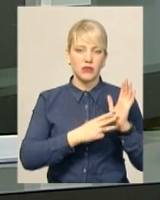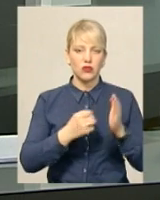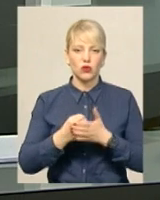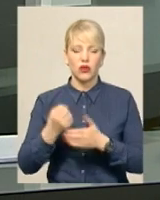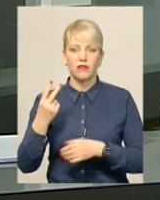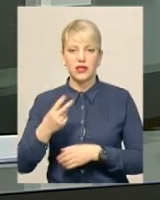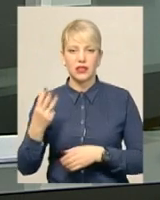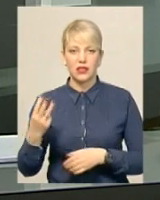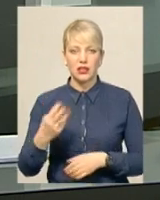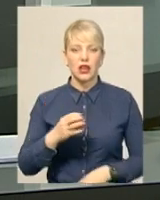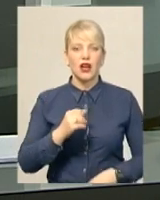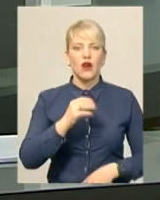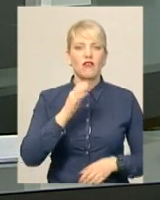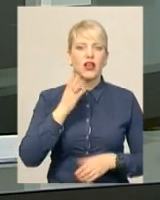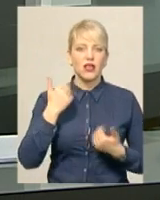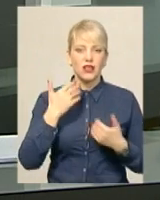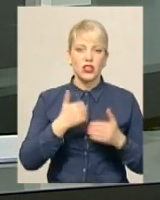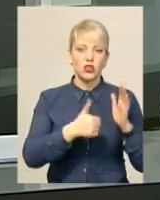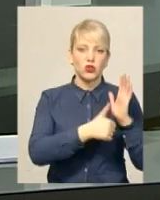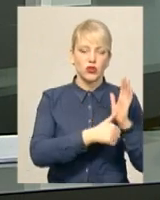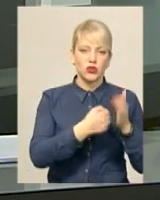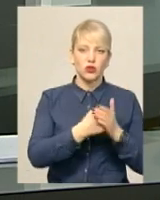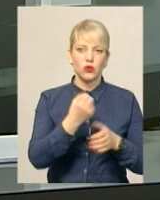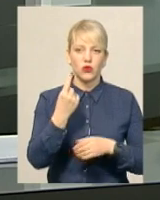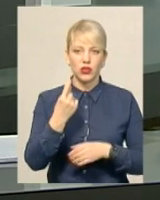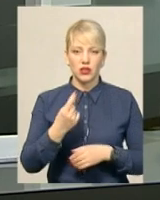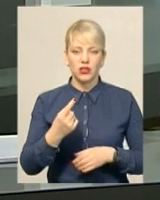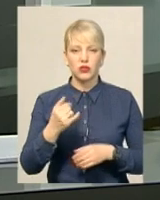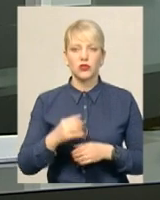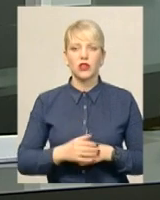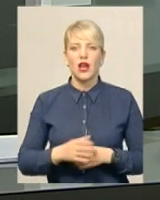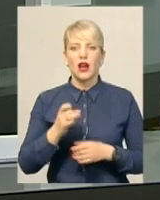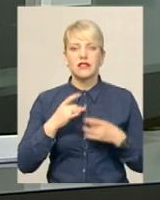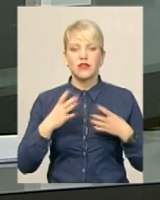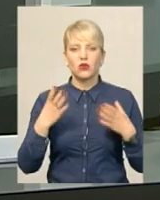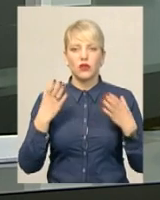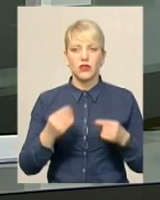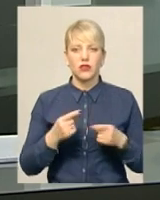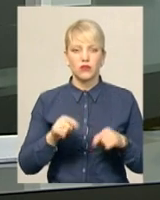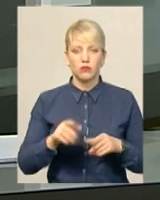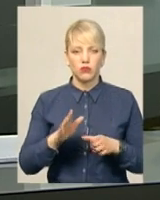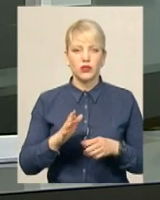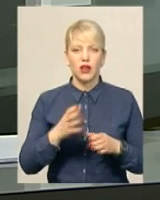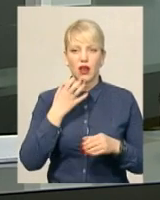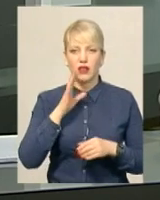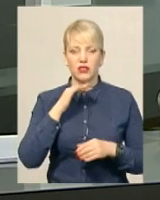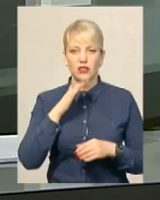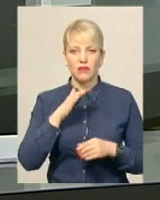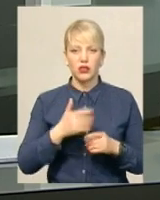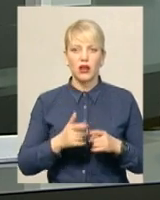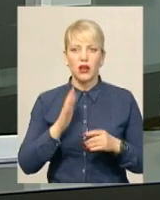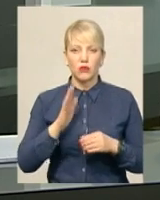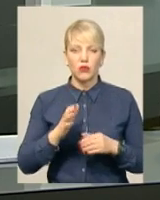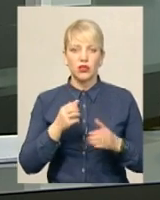6 до 11 ранку і з 17 до 24 години ввечері. У святкові дні, а в цьому році їх буде 7, гаряча вода в оселях